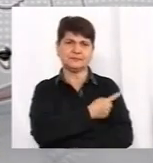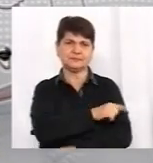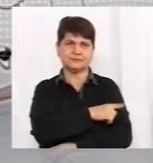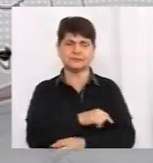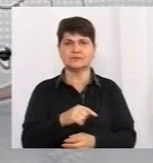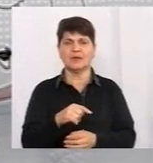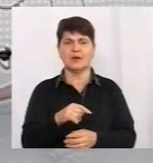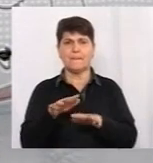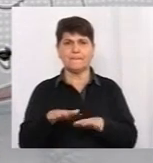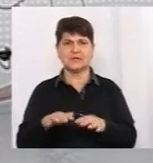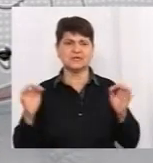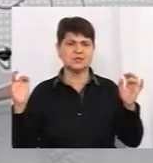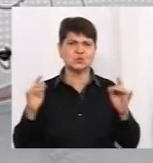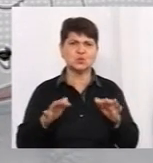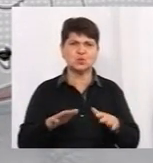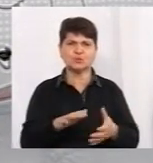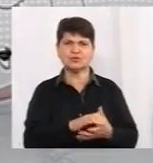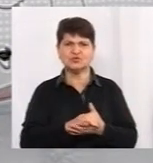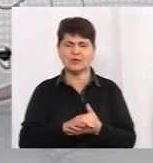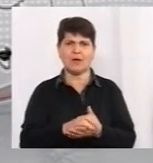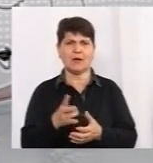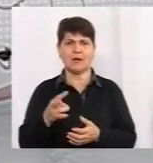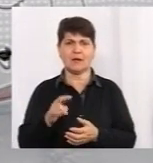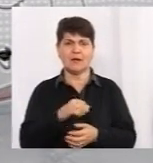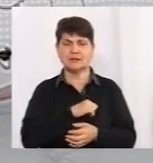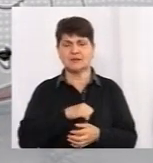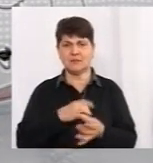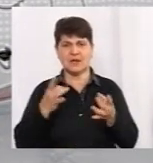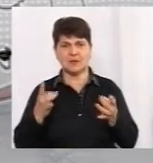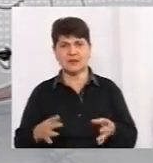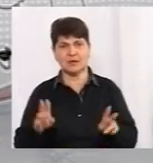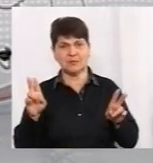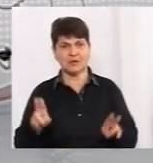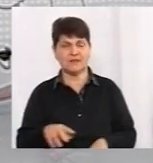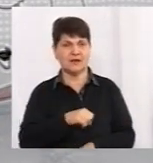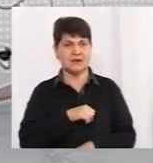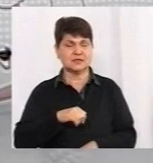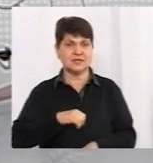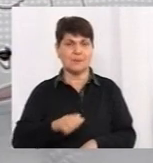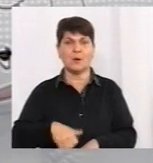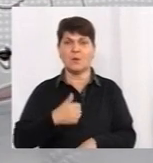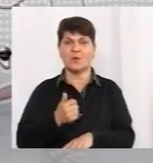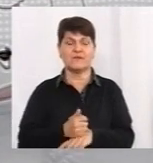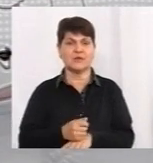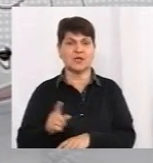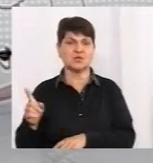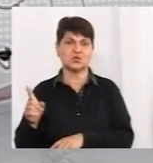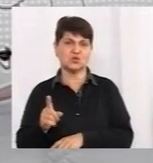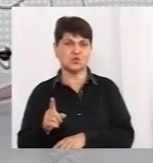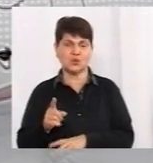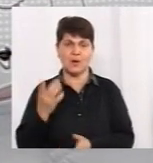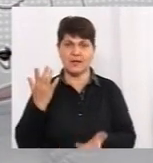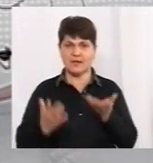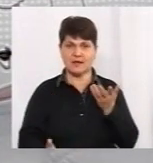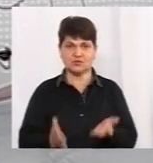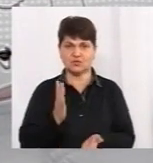І такі елементарні правила. І саме головне, що якщо